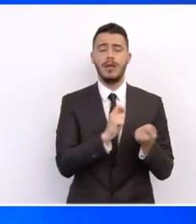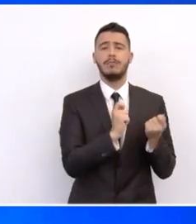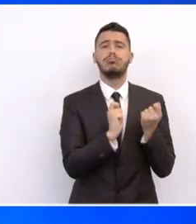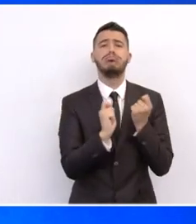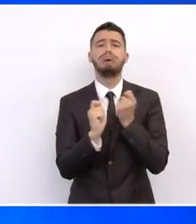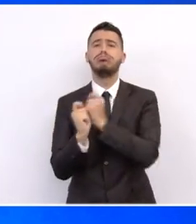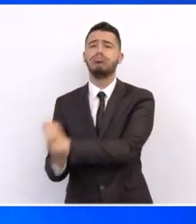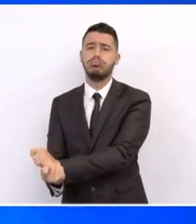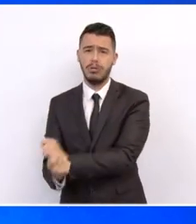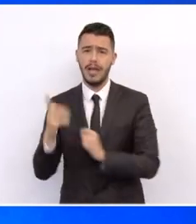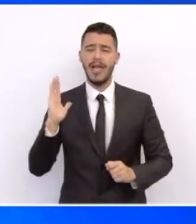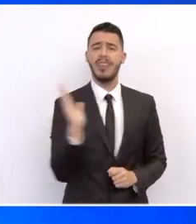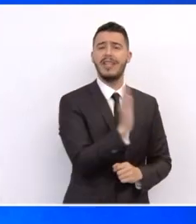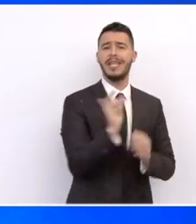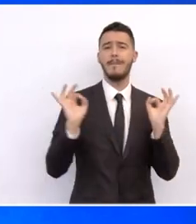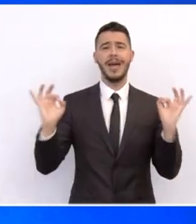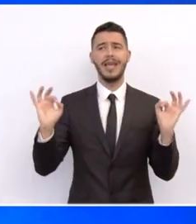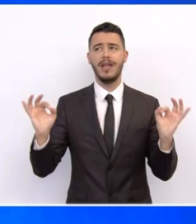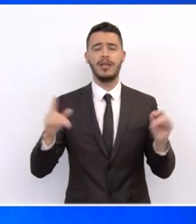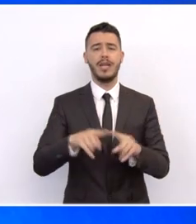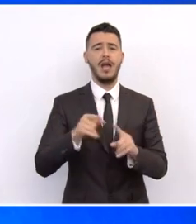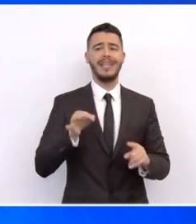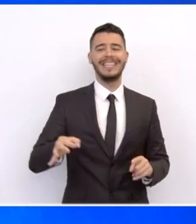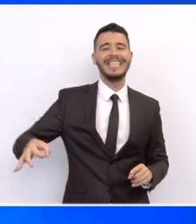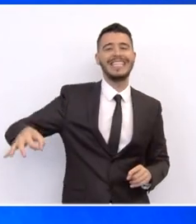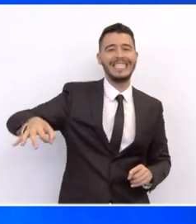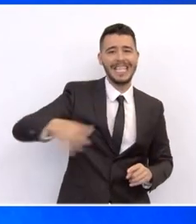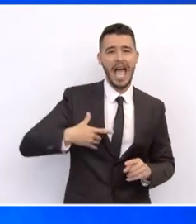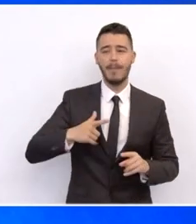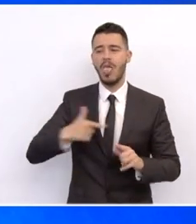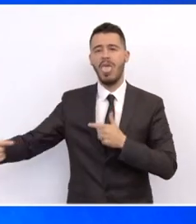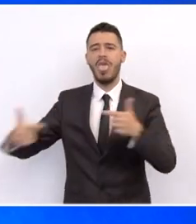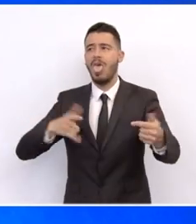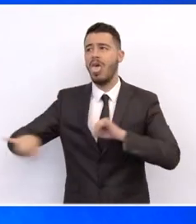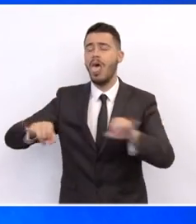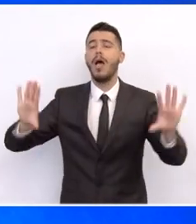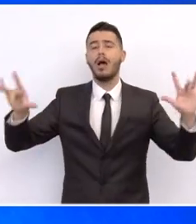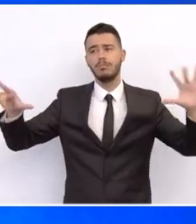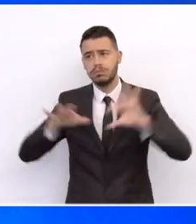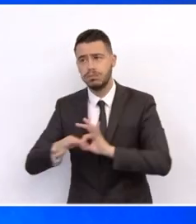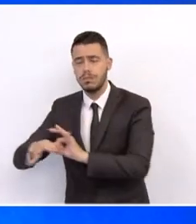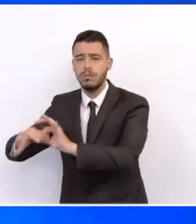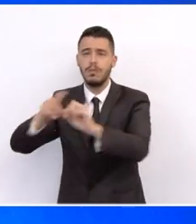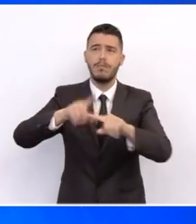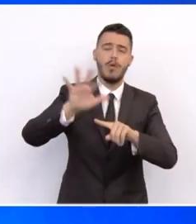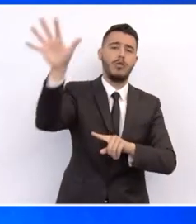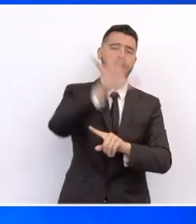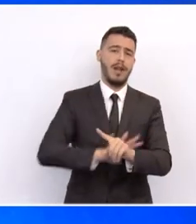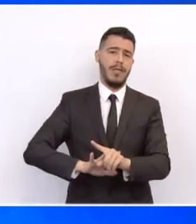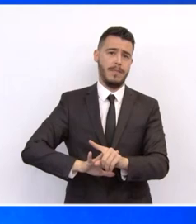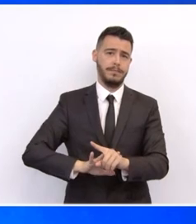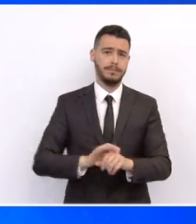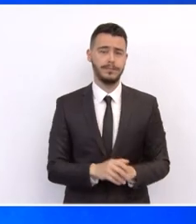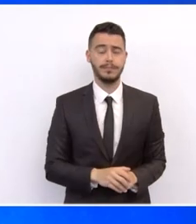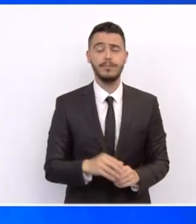περιοχές Δυτικής Μακεδονίας, της Μεγαλόπολης και των νησιών μας. Η διαμόρφωση του σχεδίου Ελλάδα 2.0 τους προηγούμενους μήνες προχώρησε παράλληλα